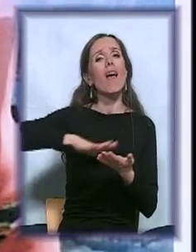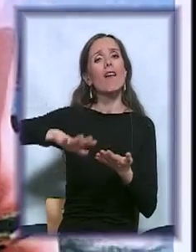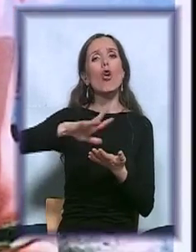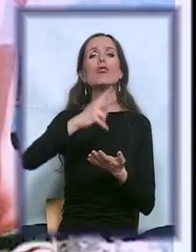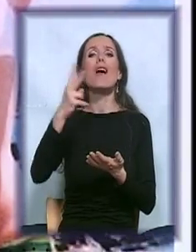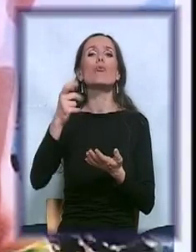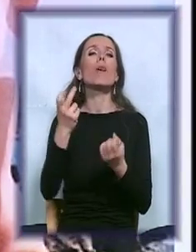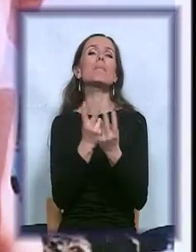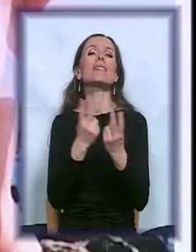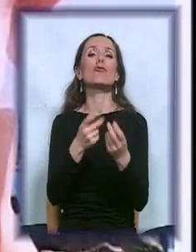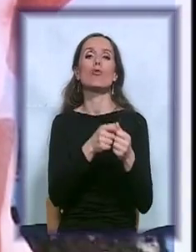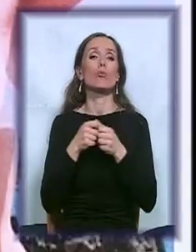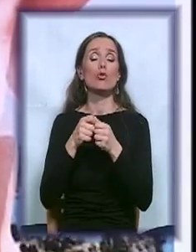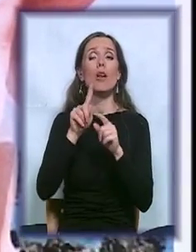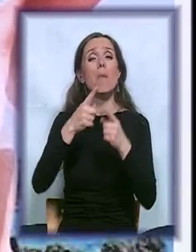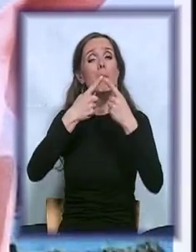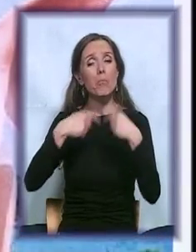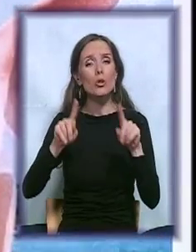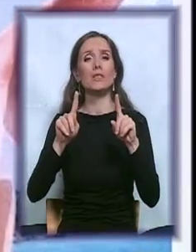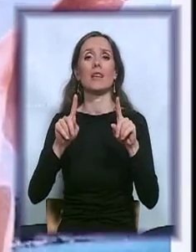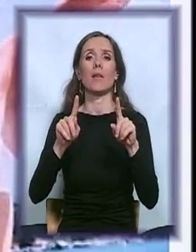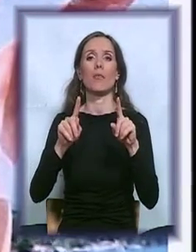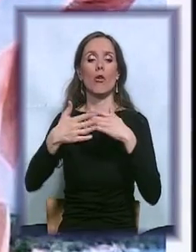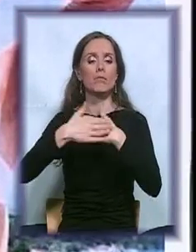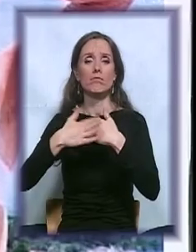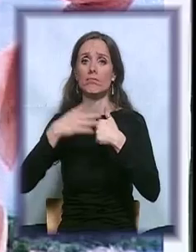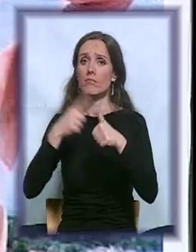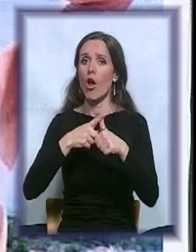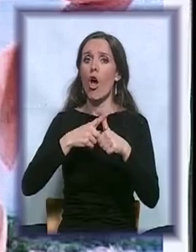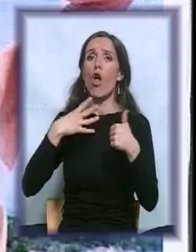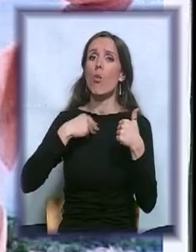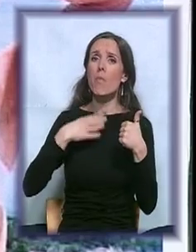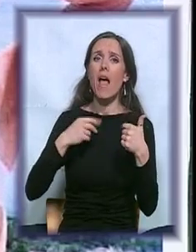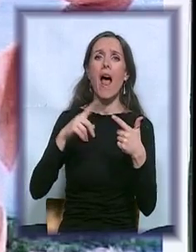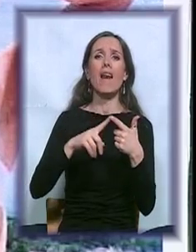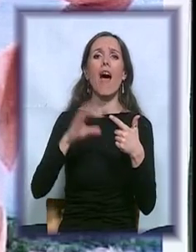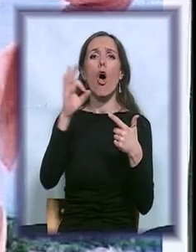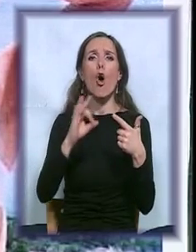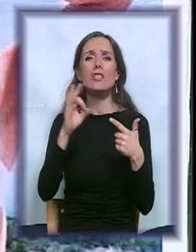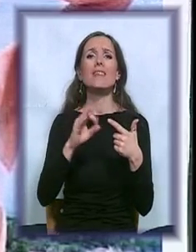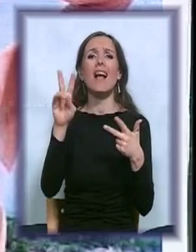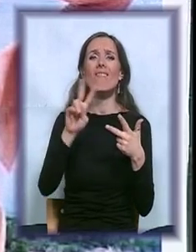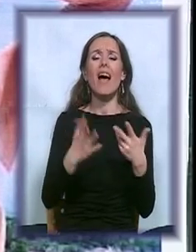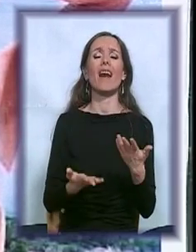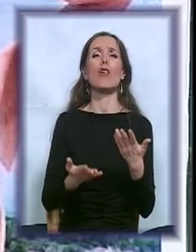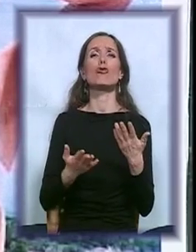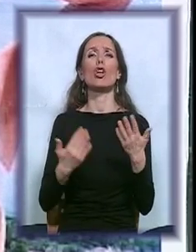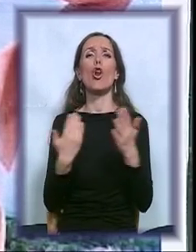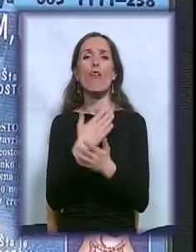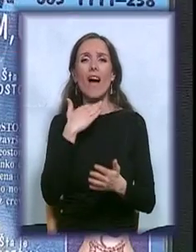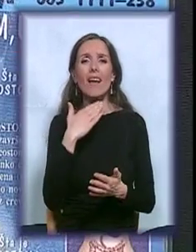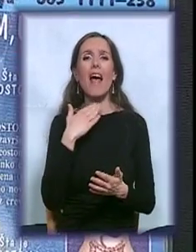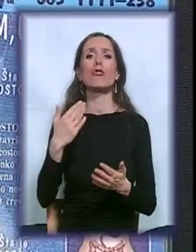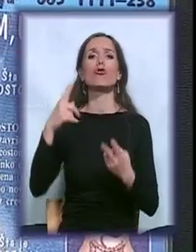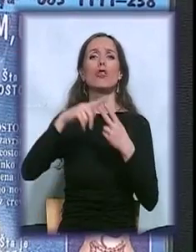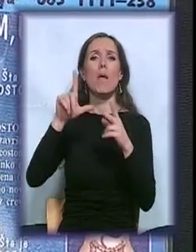sličnim udruženjima. Naročito, znači, Ljubljana, Osijek, Varaždin, Nova Gradiška, Pule i tako dalje.